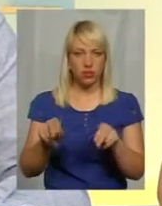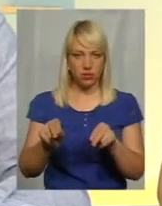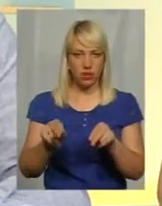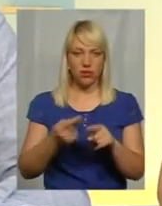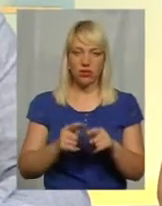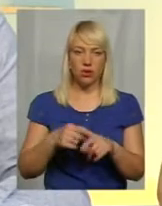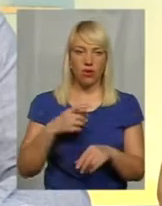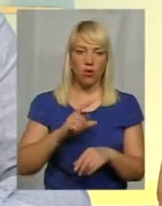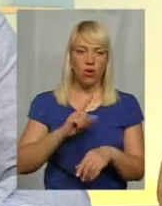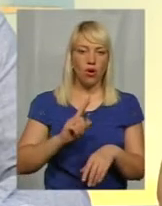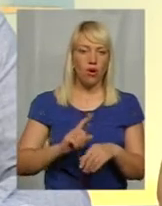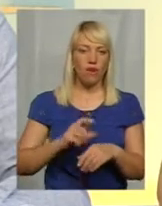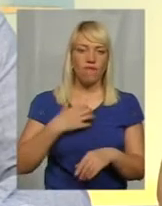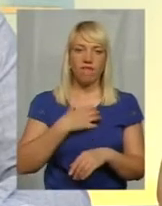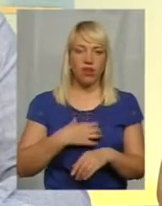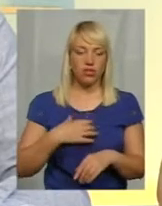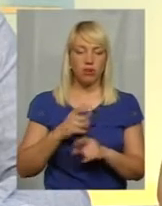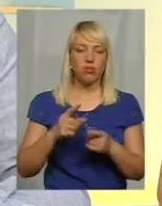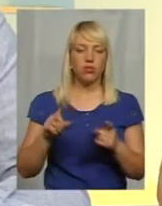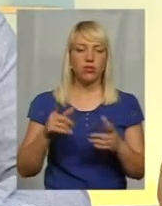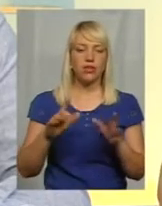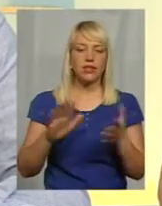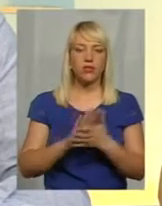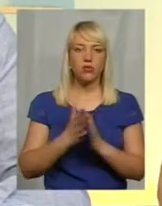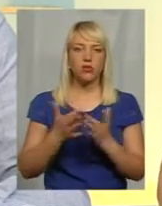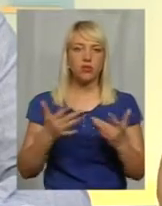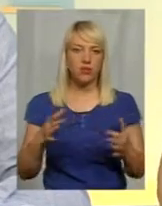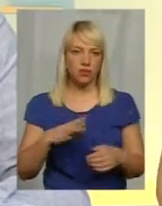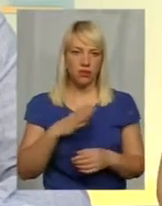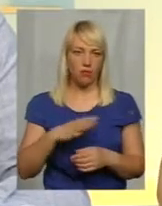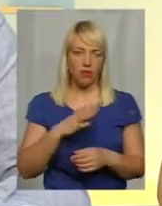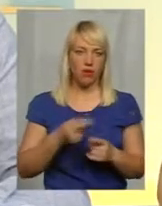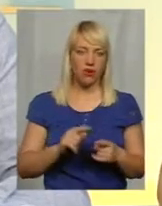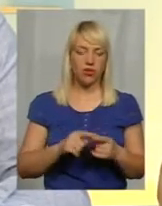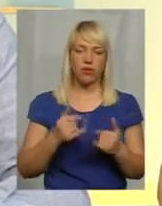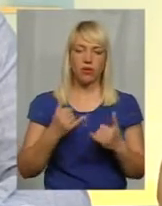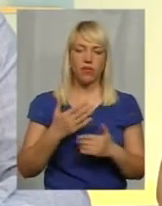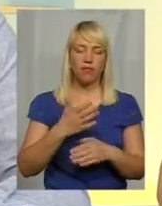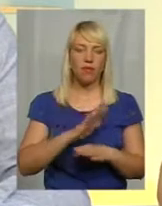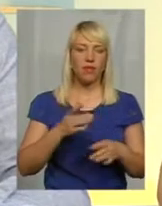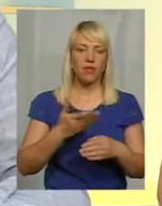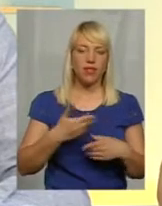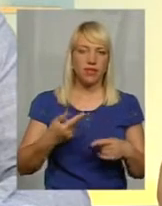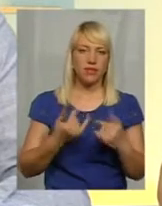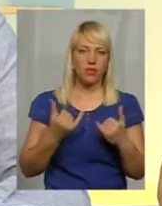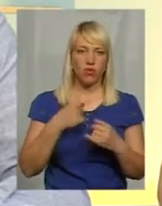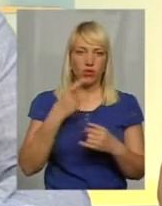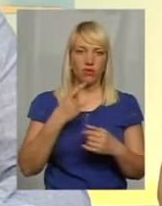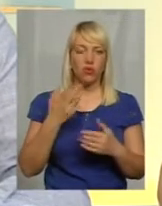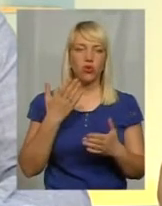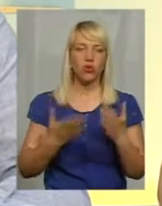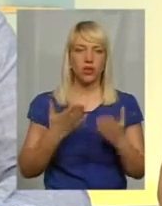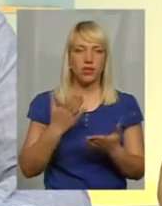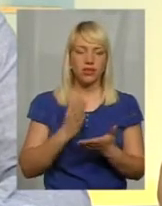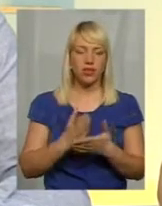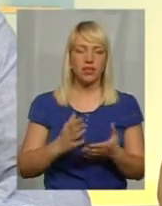Це дуже важливо. Тому що, ну, зараз ситуації різні бувають, і, мабуть, не сьогодні об цьому говорити, але я хочу сказати головне. Якщо є результат